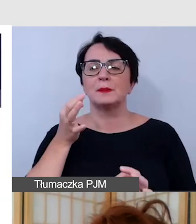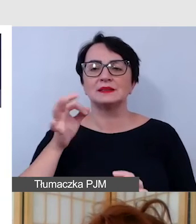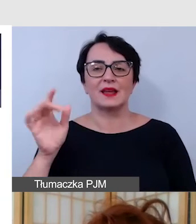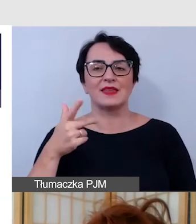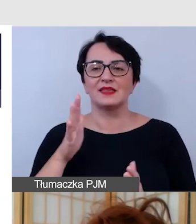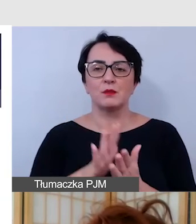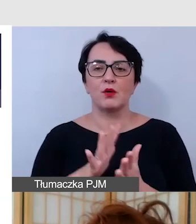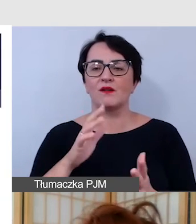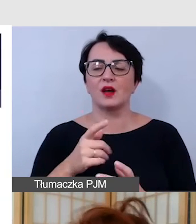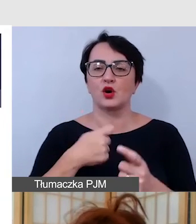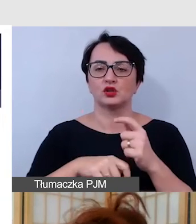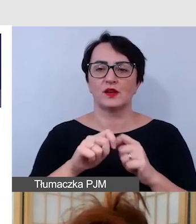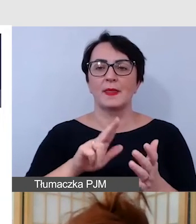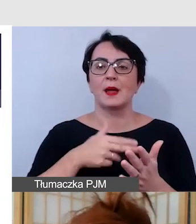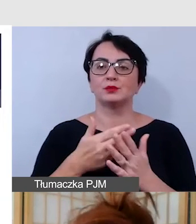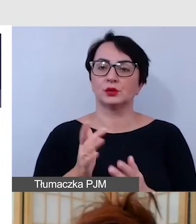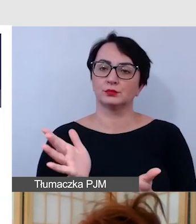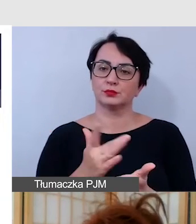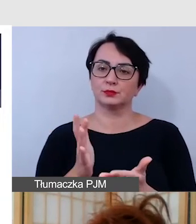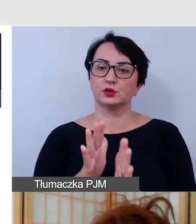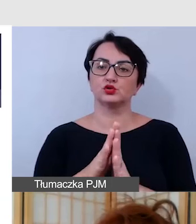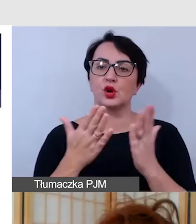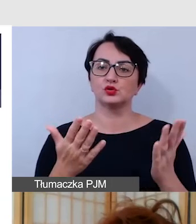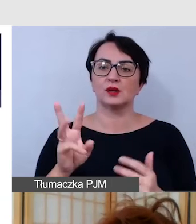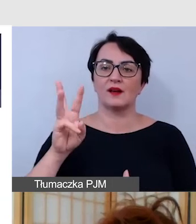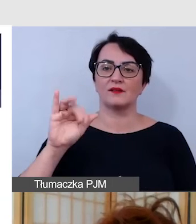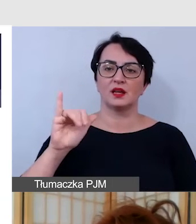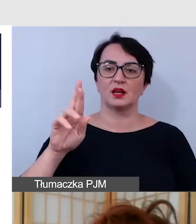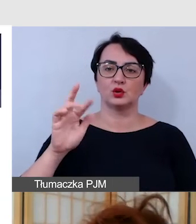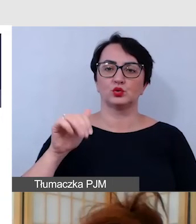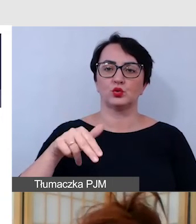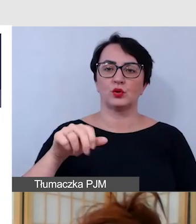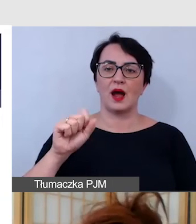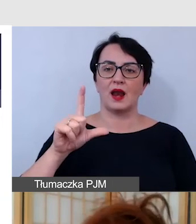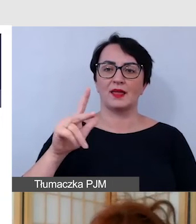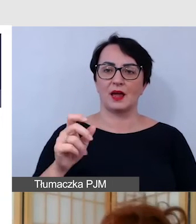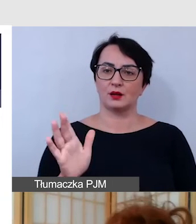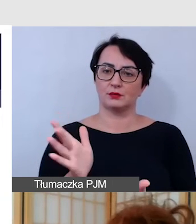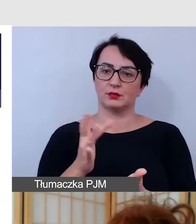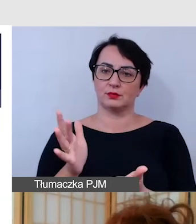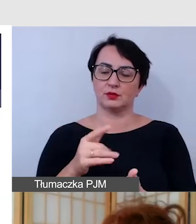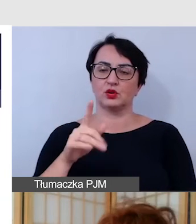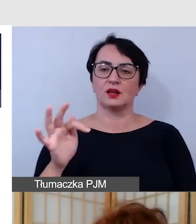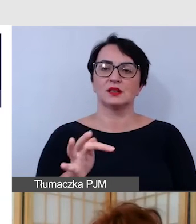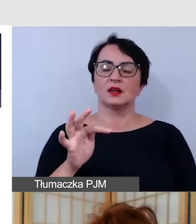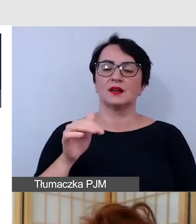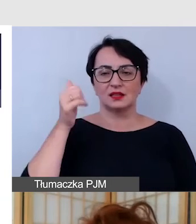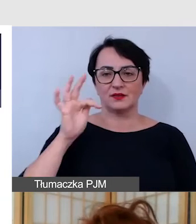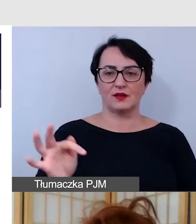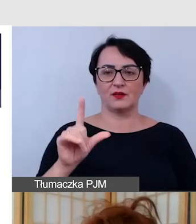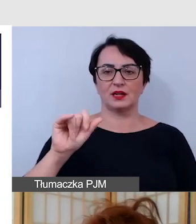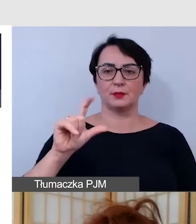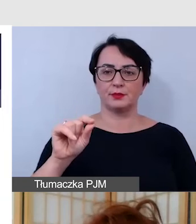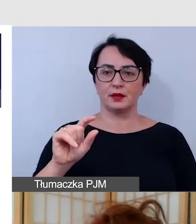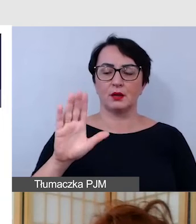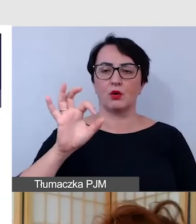przewracanie kartek wirtualnej książce. To jest tak zwany flipbook. Za chwilkę pokażę przykład, z czym